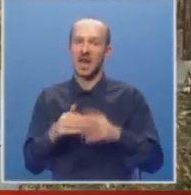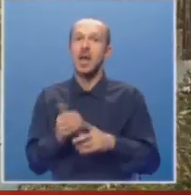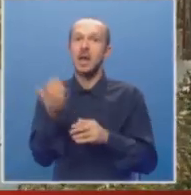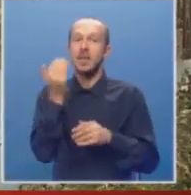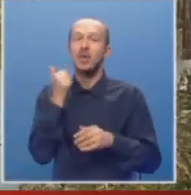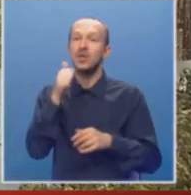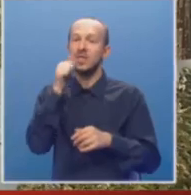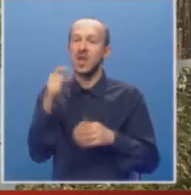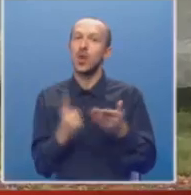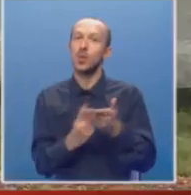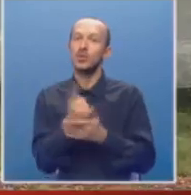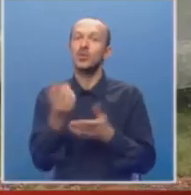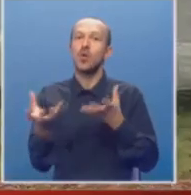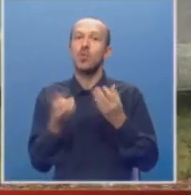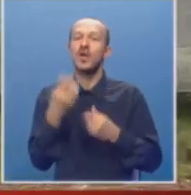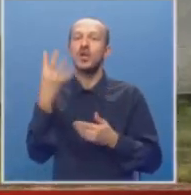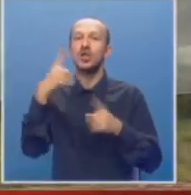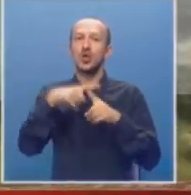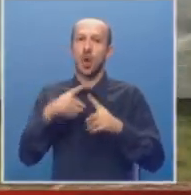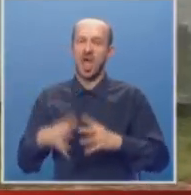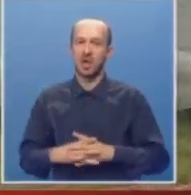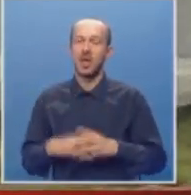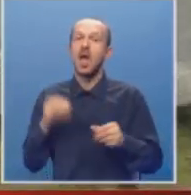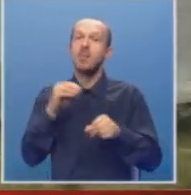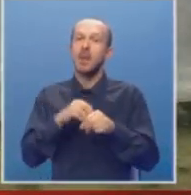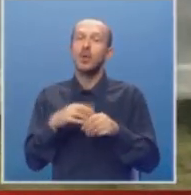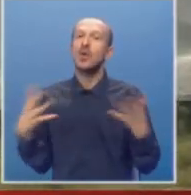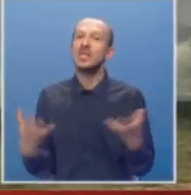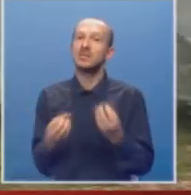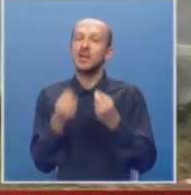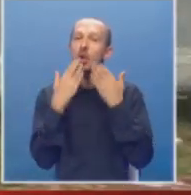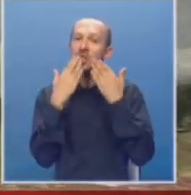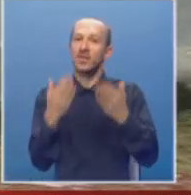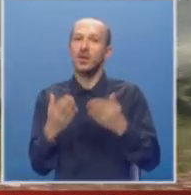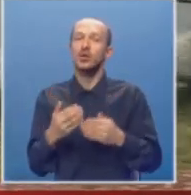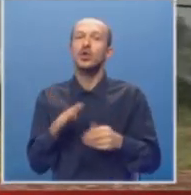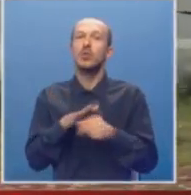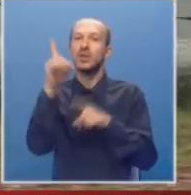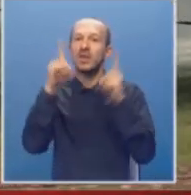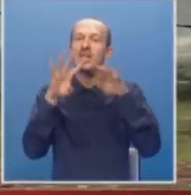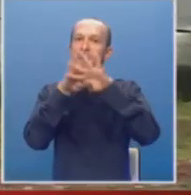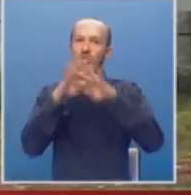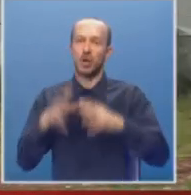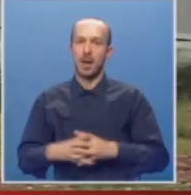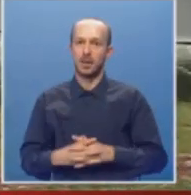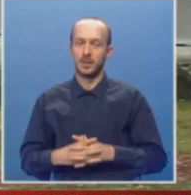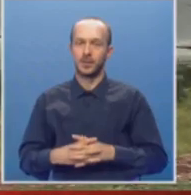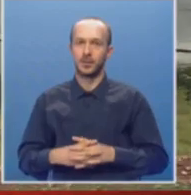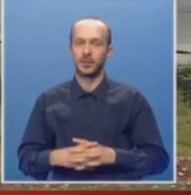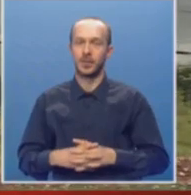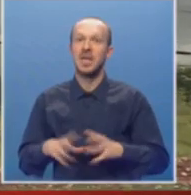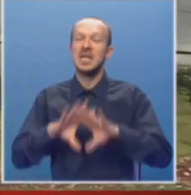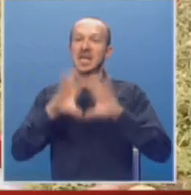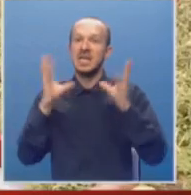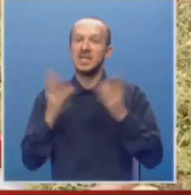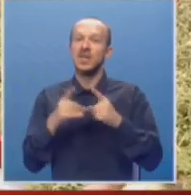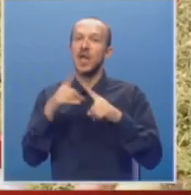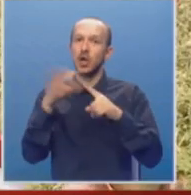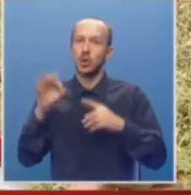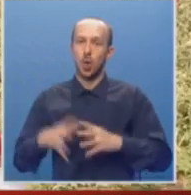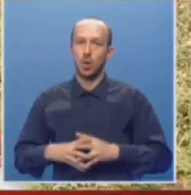Prethodnih dana uspio je da ubere oko 4 tone. Papriku je spasio, zakvaljujući i protivgradnim mrežama. Ovo je sve, malte ne,